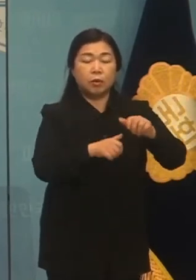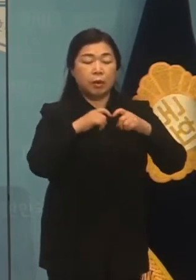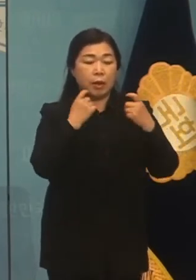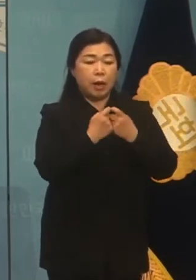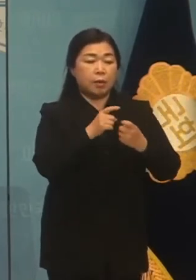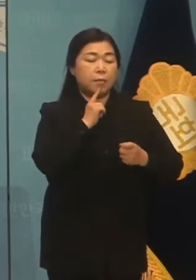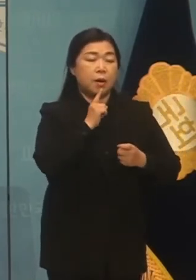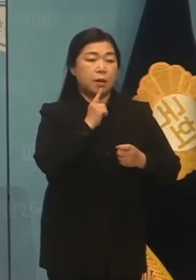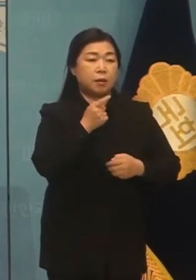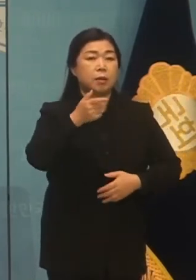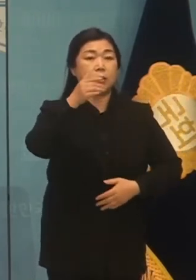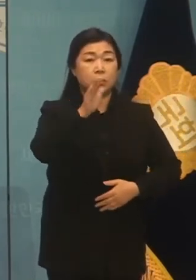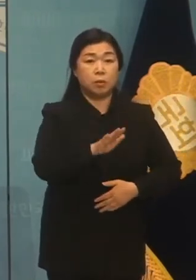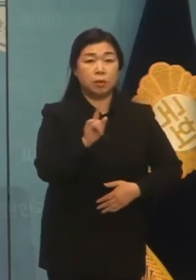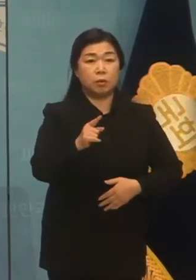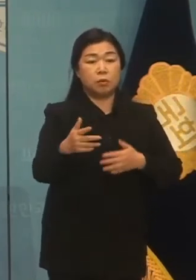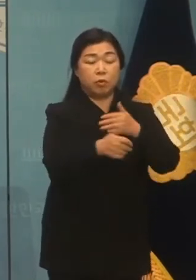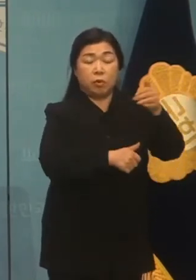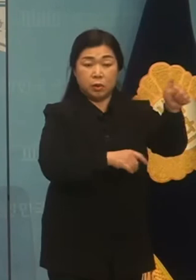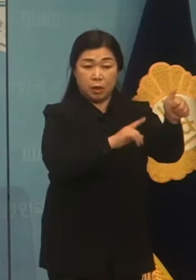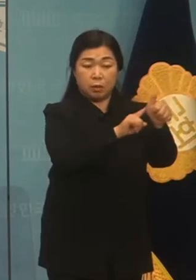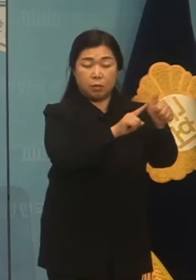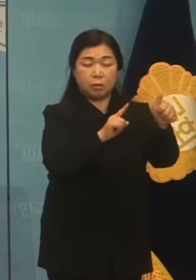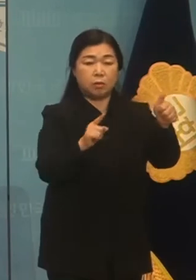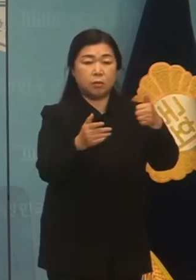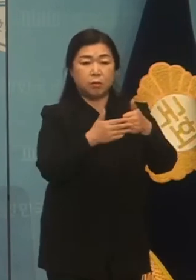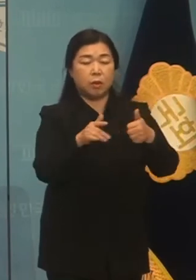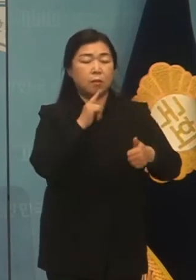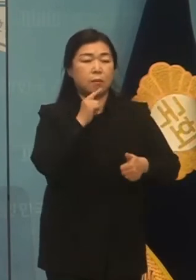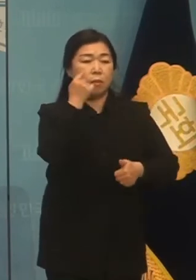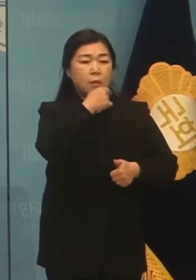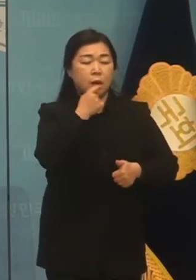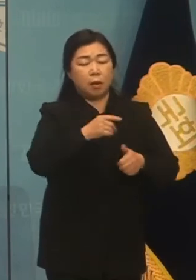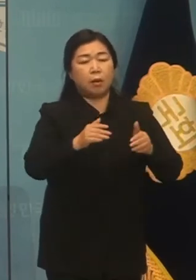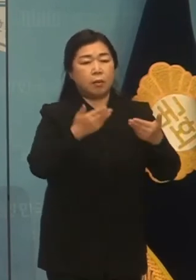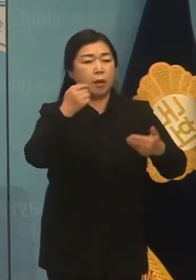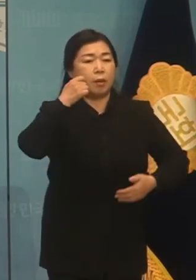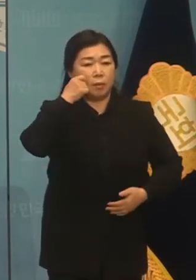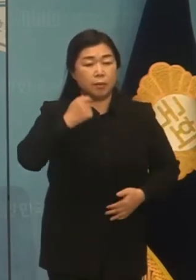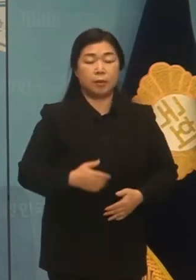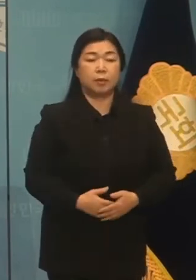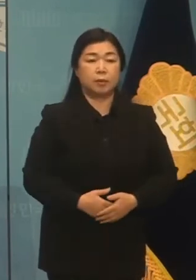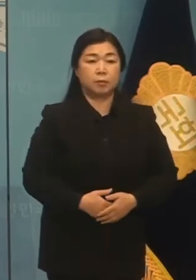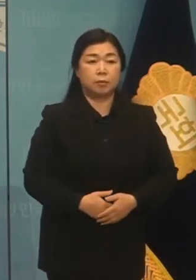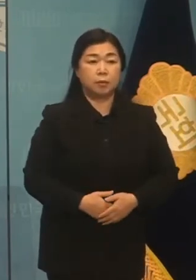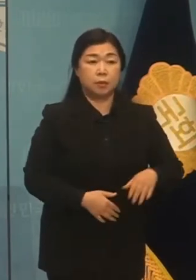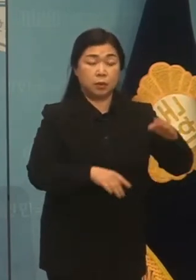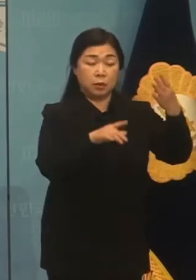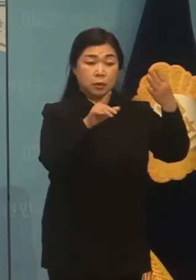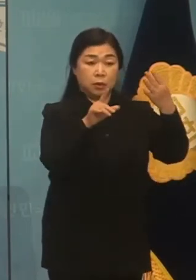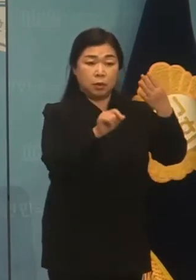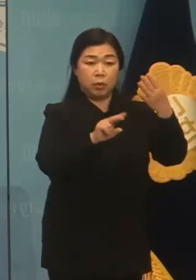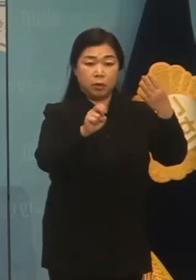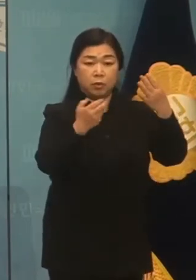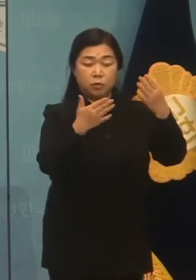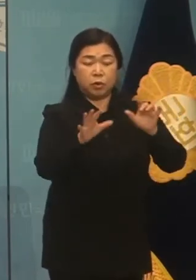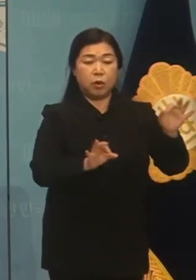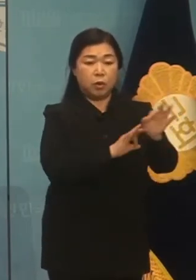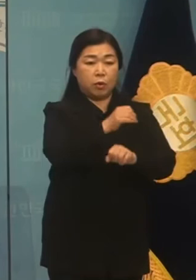그 말의 무게가 남다릅니다. 지난 29일 삼성전자의 경영실적 공시에 따르면